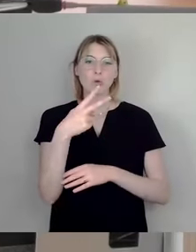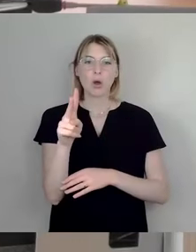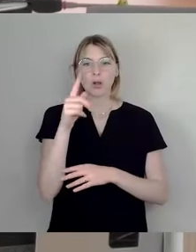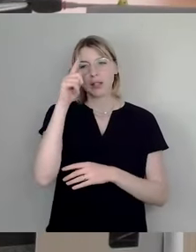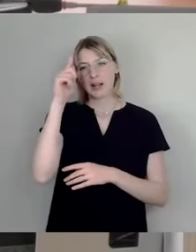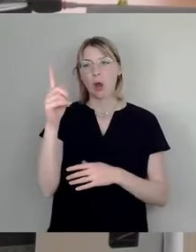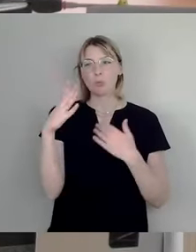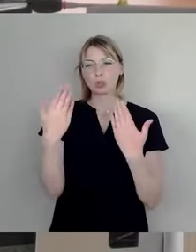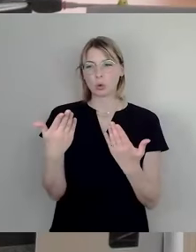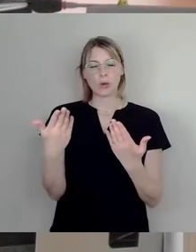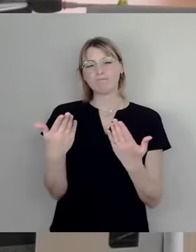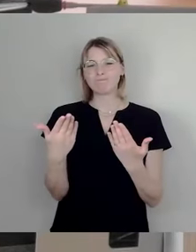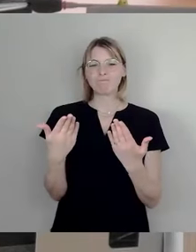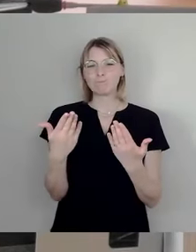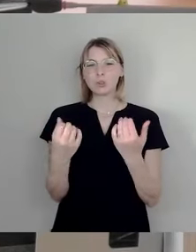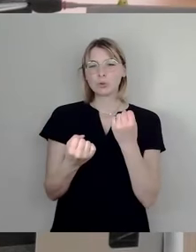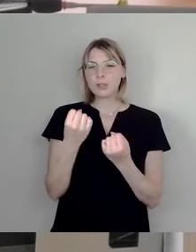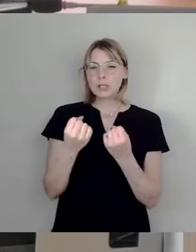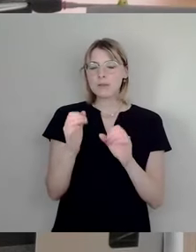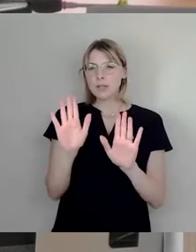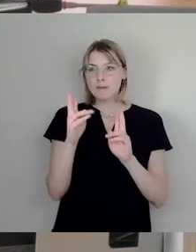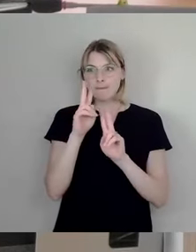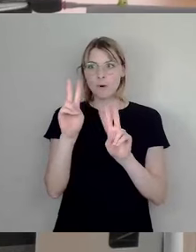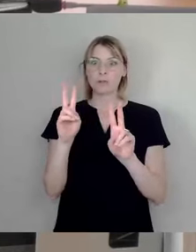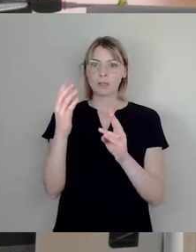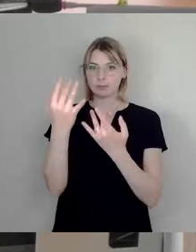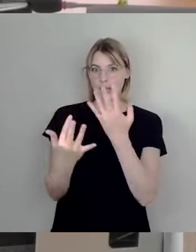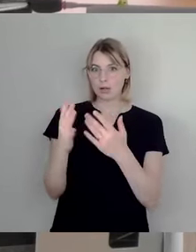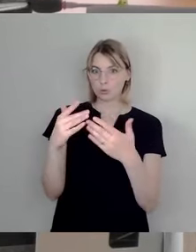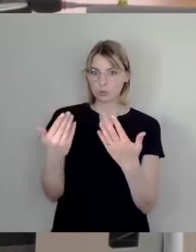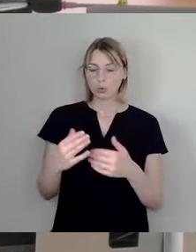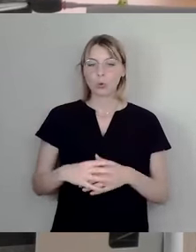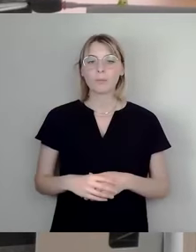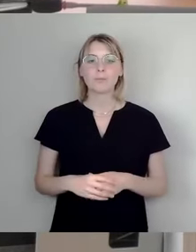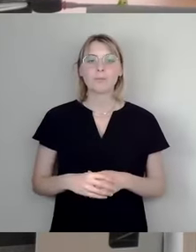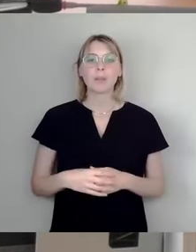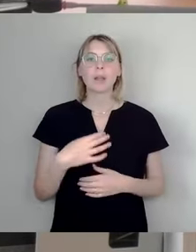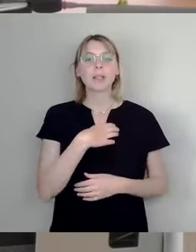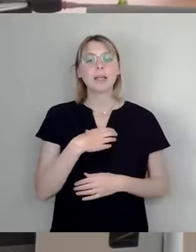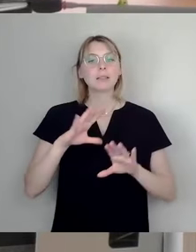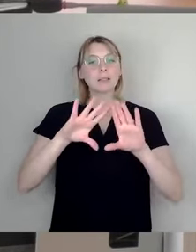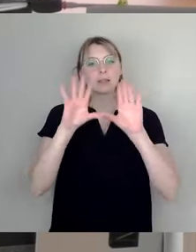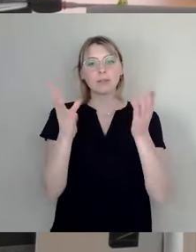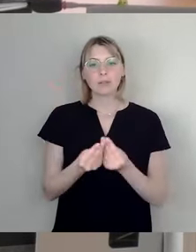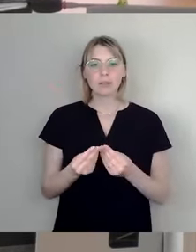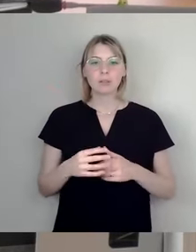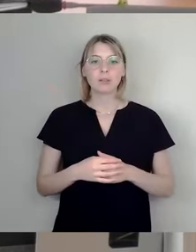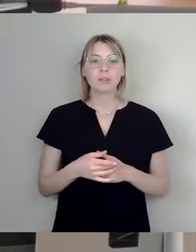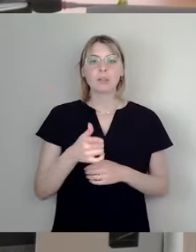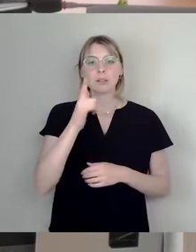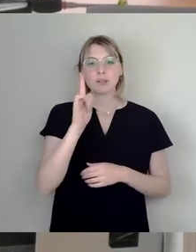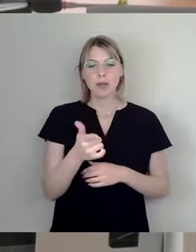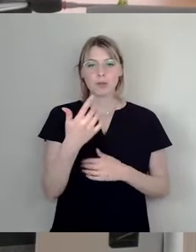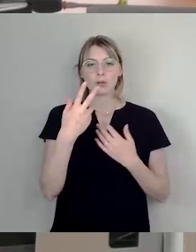kalkuliert. Dresden hat insgesamt 239 Straßenbrücken in seiner Verantwortung. Straßenbrücken